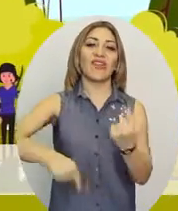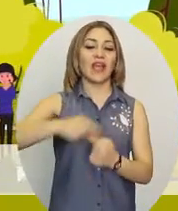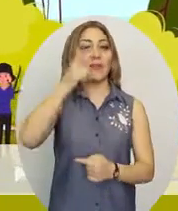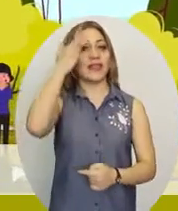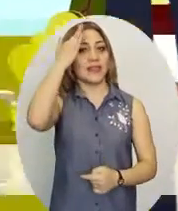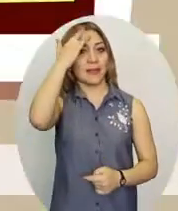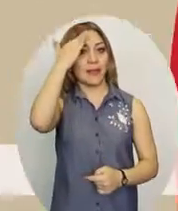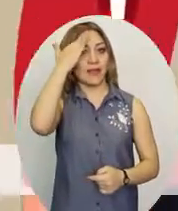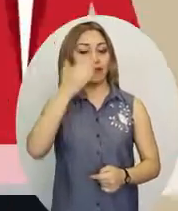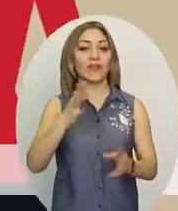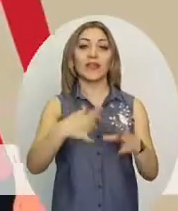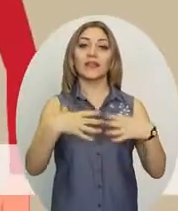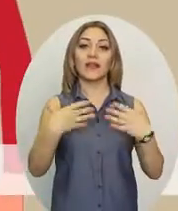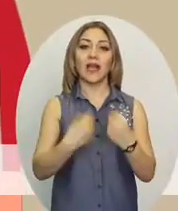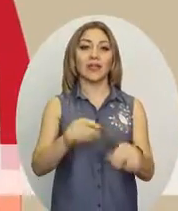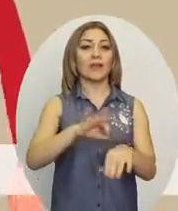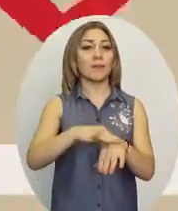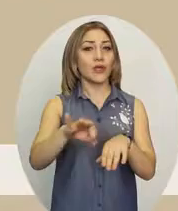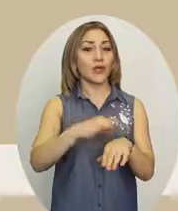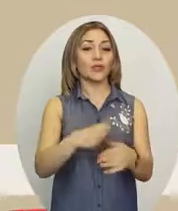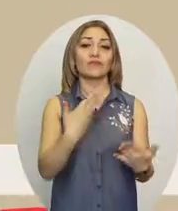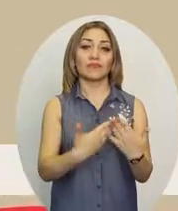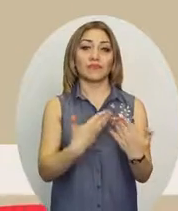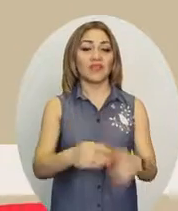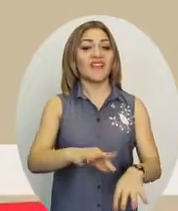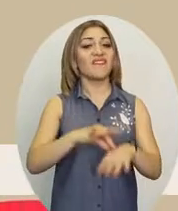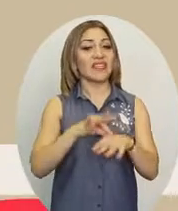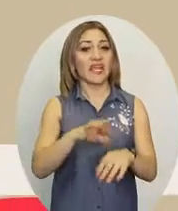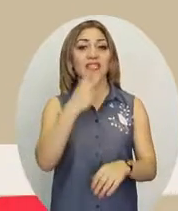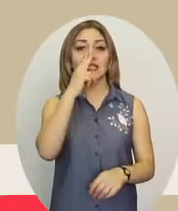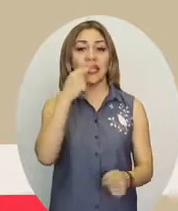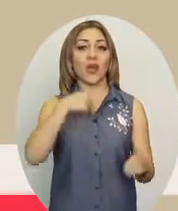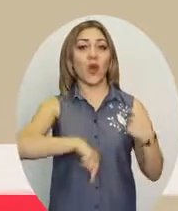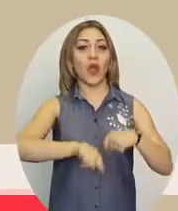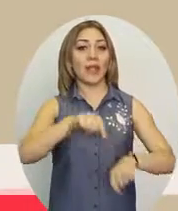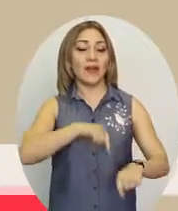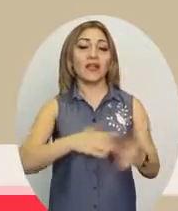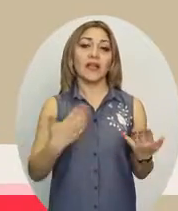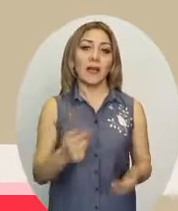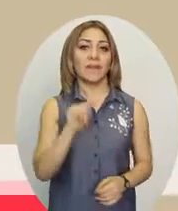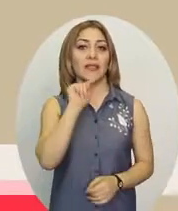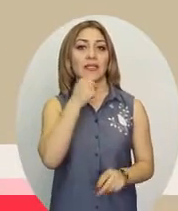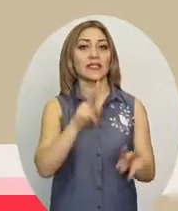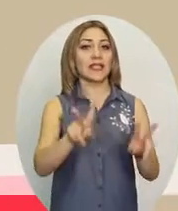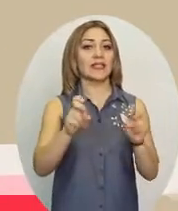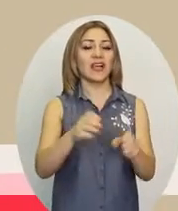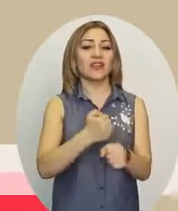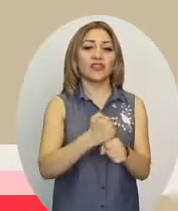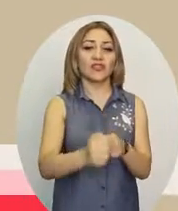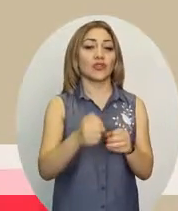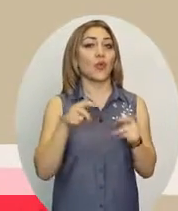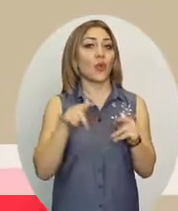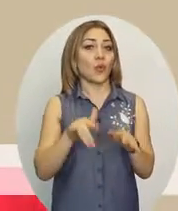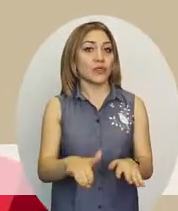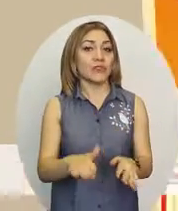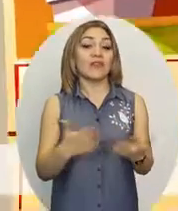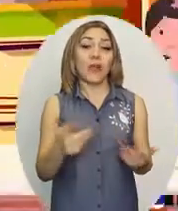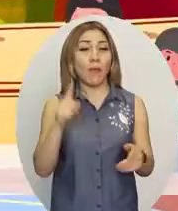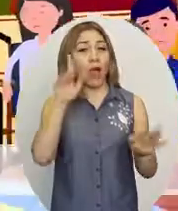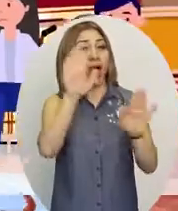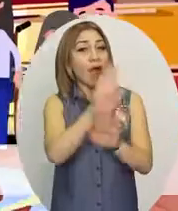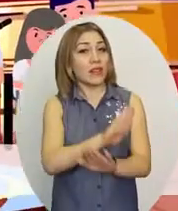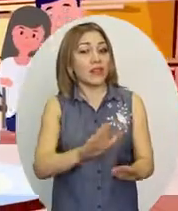գրման նպատակով։ ընտանիքում բրնություն է համարվում վիզիկական, սերական, հոգեբանական կամ տնտեսական բնութի բրնի արարկը, ինչպես նաև